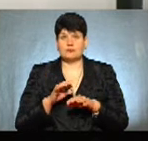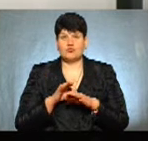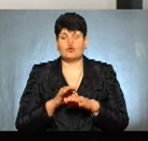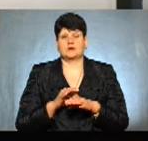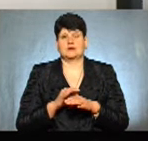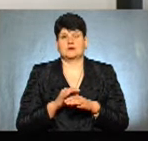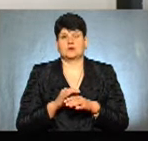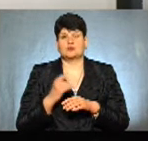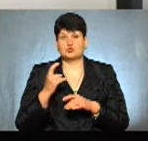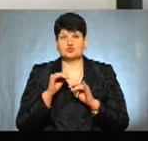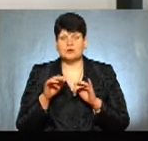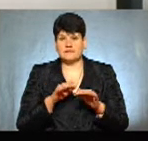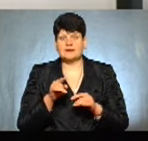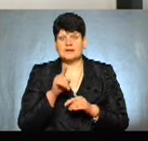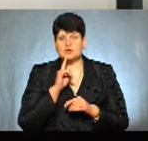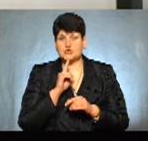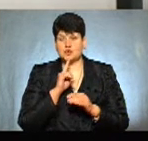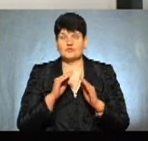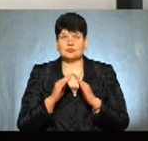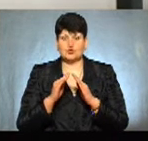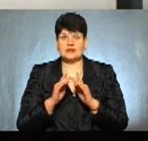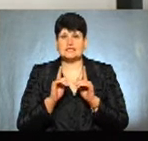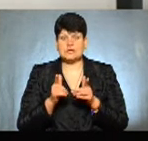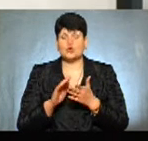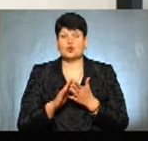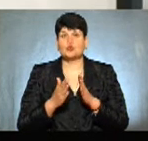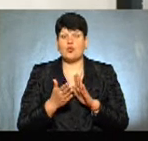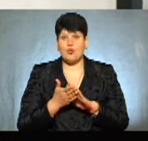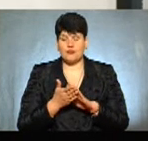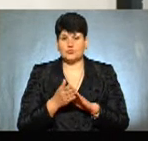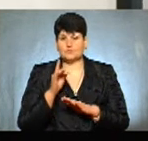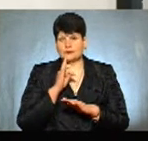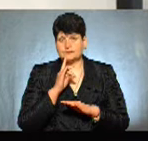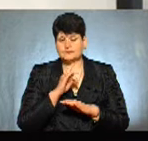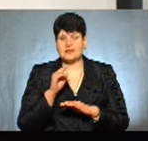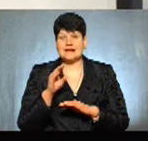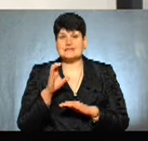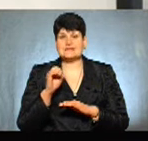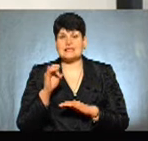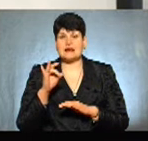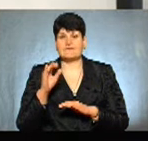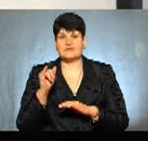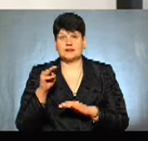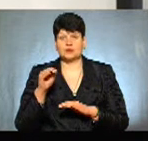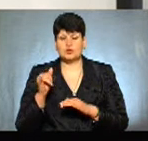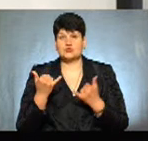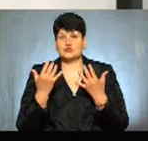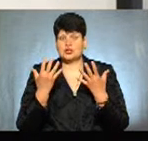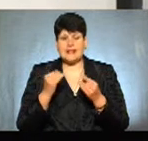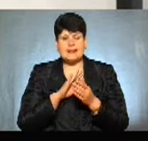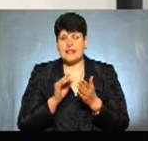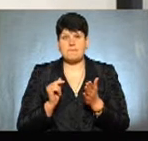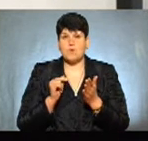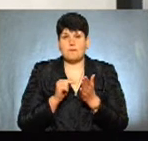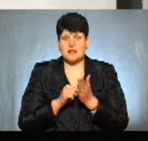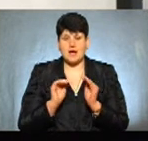в даній тимчасовій спорудді, скажімо так, згідно договору строкового сервітуту, і на сьогоднішній день він не попадає в